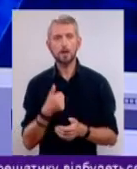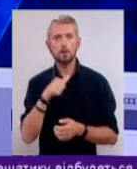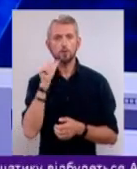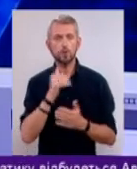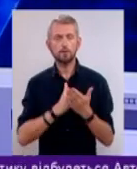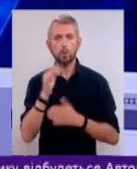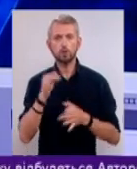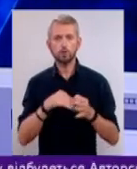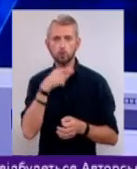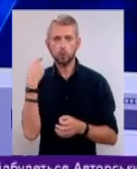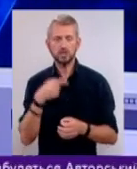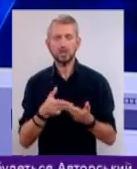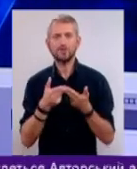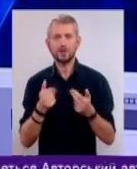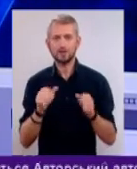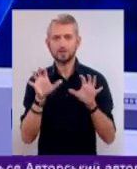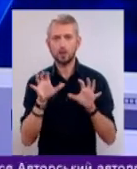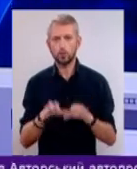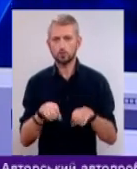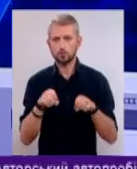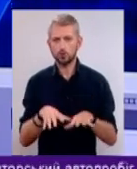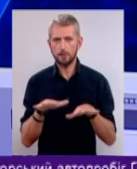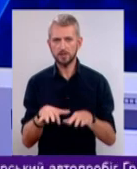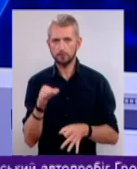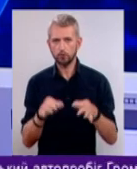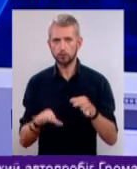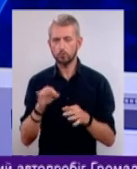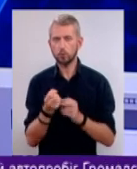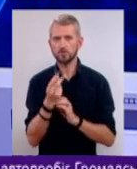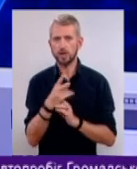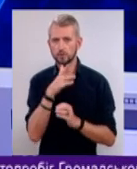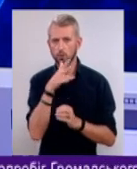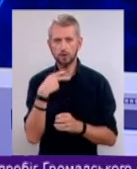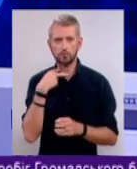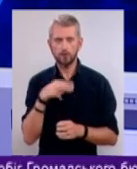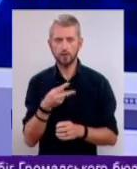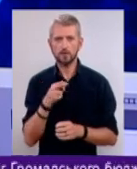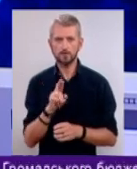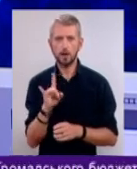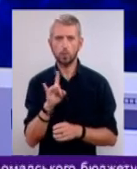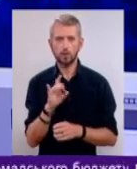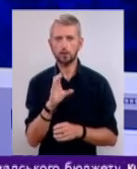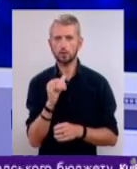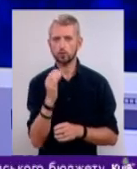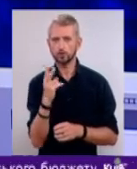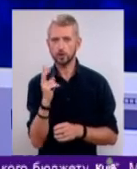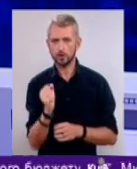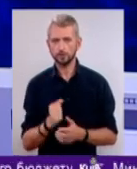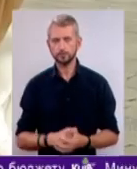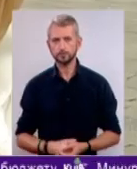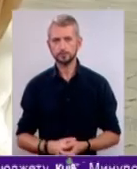Верховний суд Росії визнав законним вердикт місцевого суду про 12 років ув'язнення для Романа Сущенка.